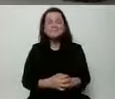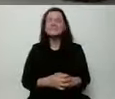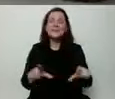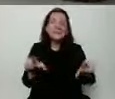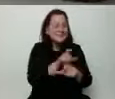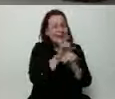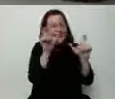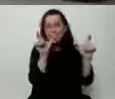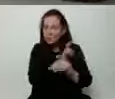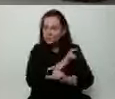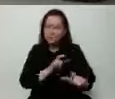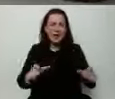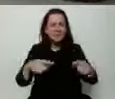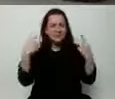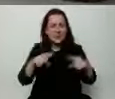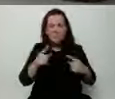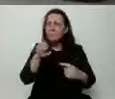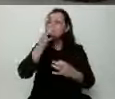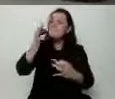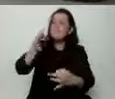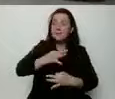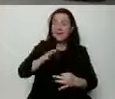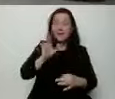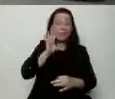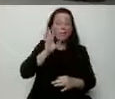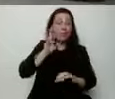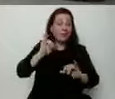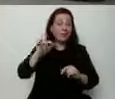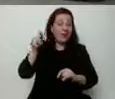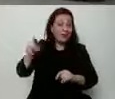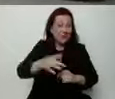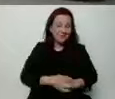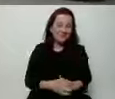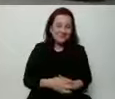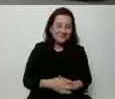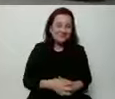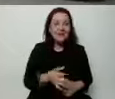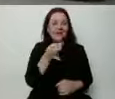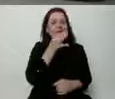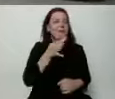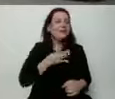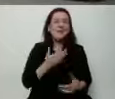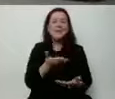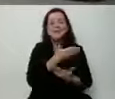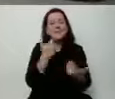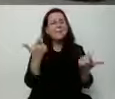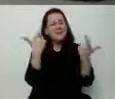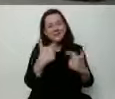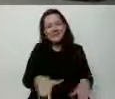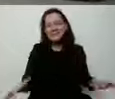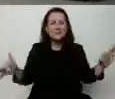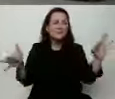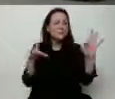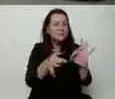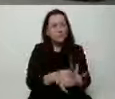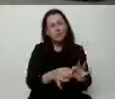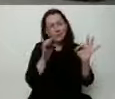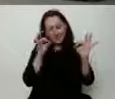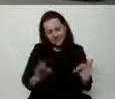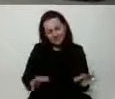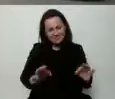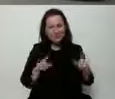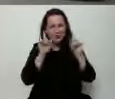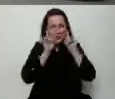czas nie były nam zadawane tego typu pytania. Czyli pytania, które nie mają nic kompletnie wspólnego z rzeczywistością.